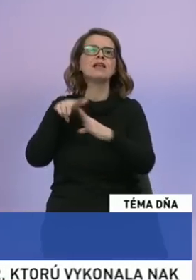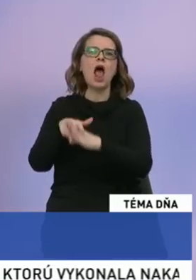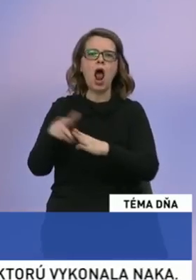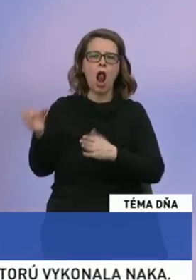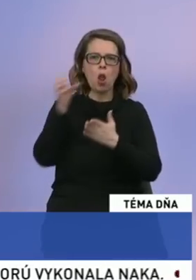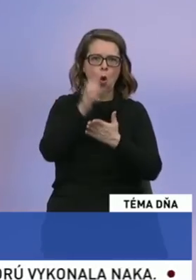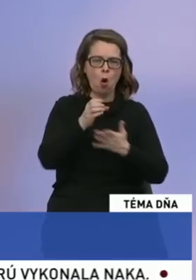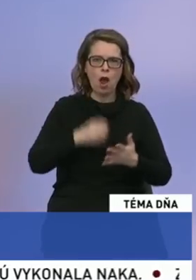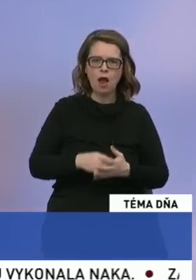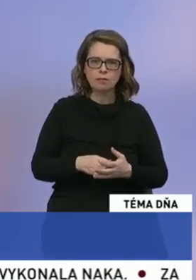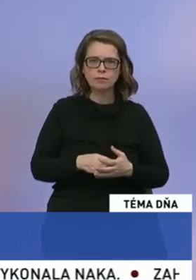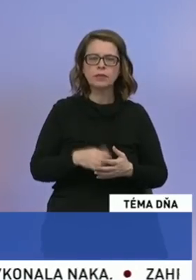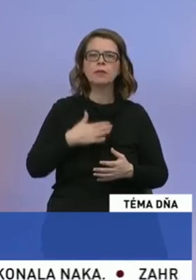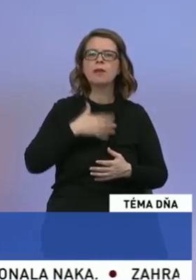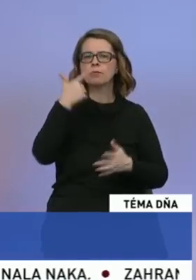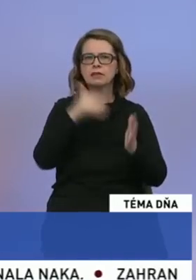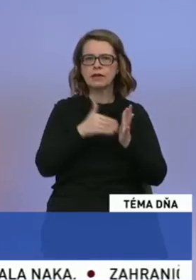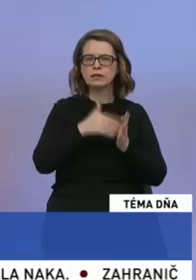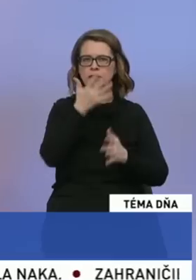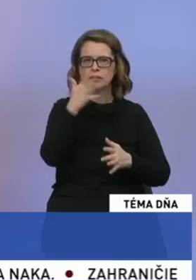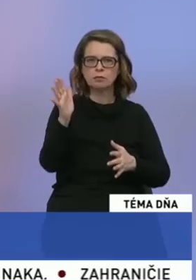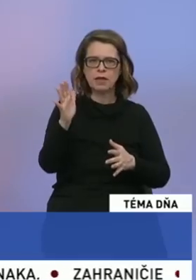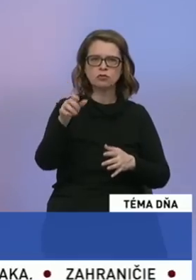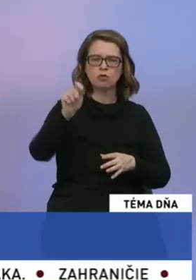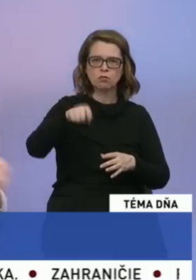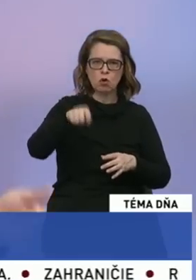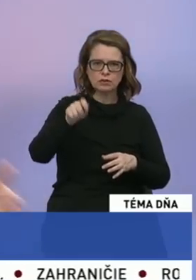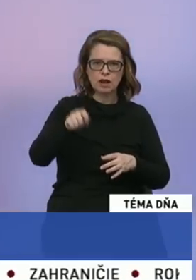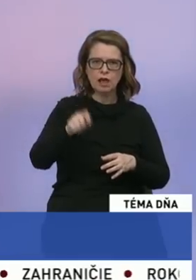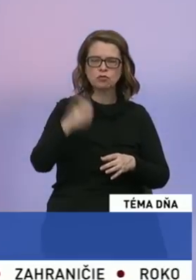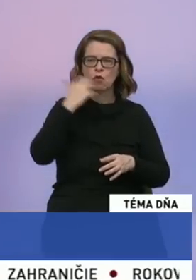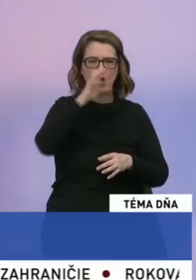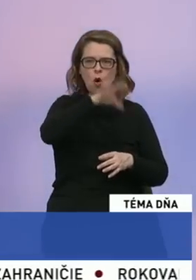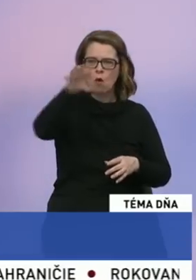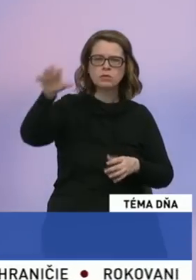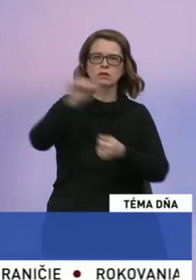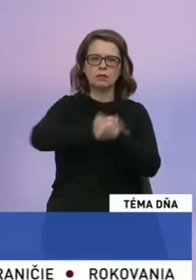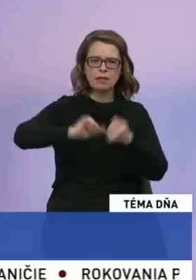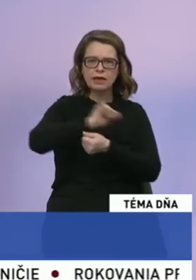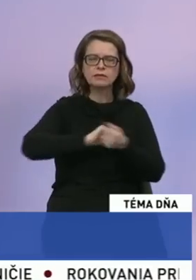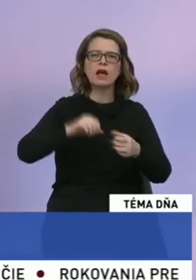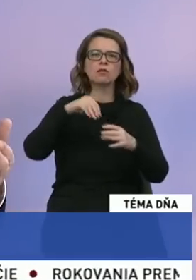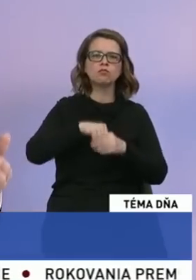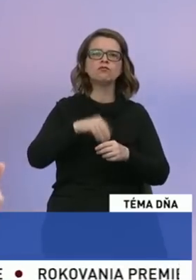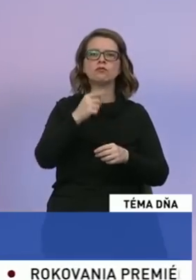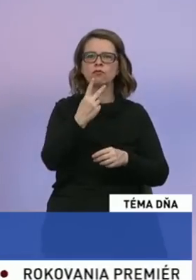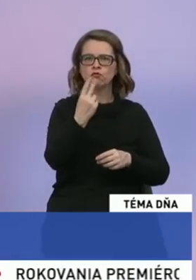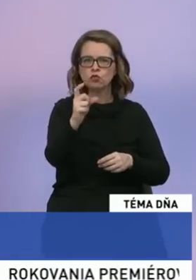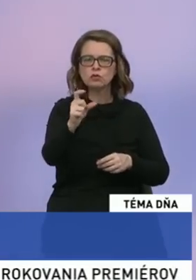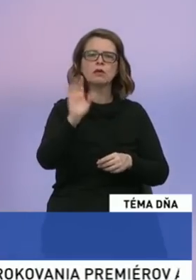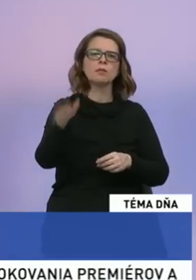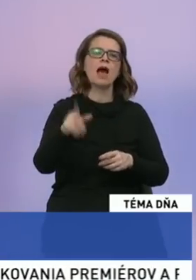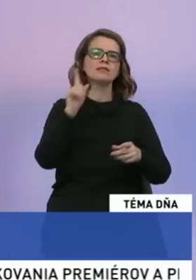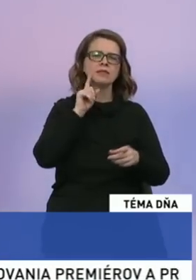Kresťansko-demokratické hnutie má 2500 poslancov, či už v obciach, mestách alebo v vyšších územných celkoch. Má 200 starostov a